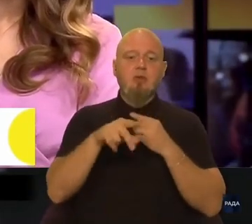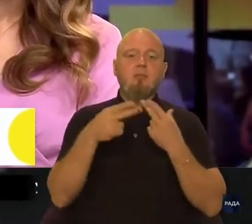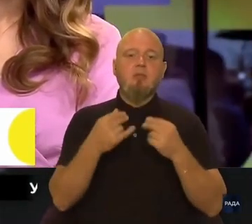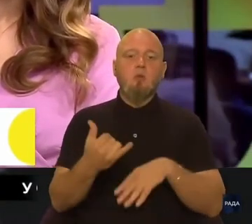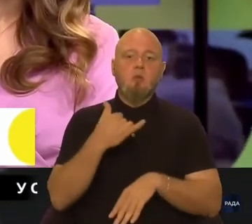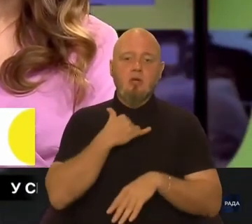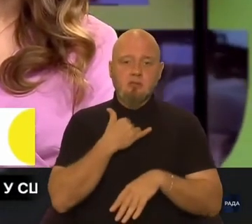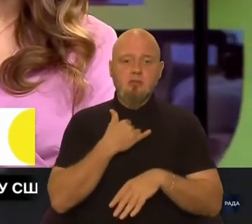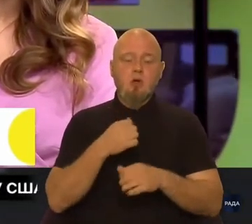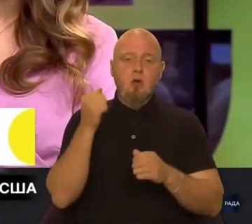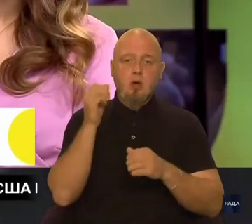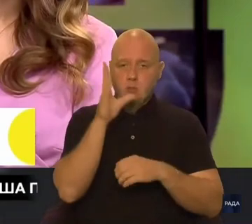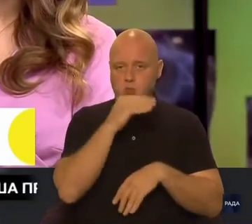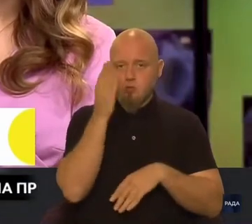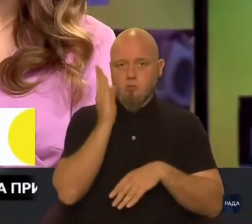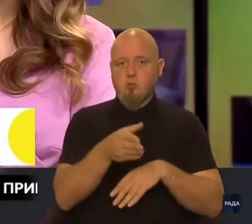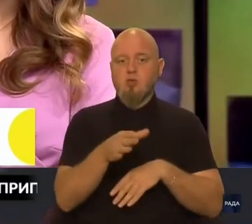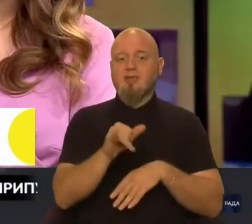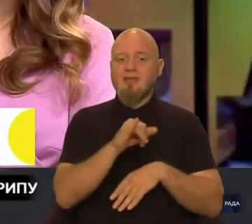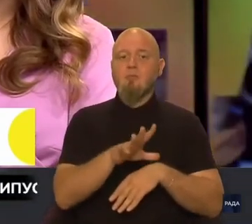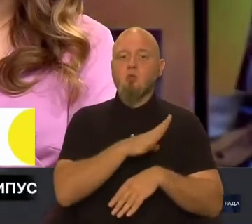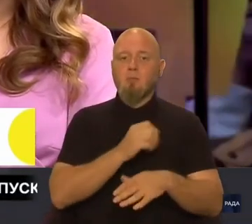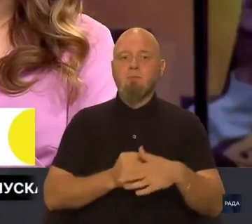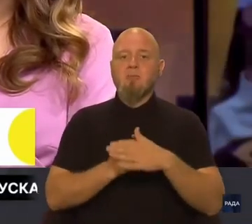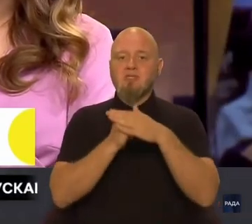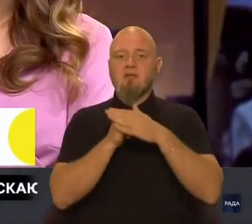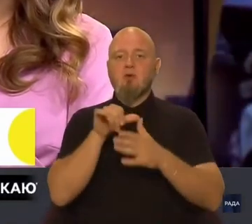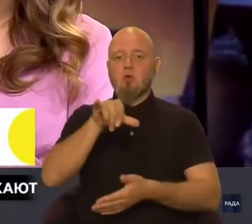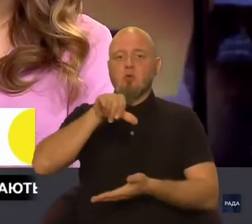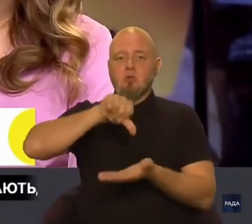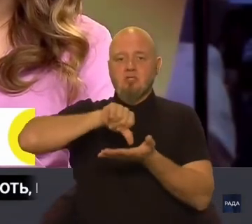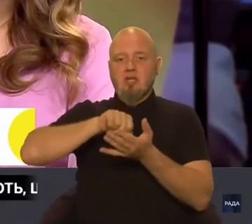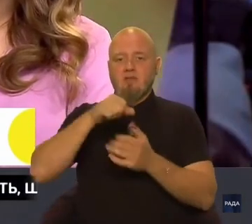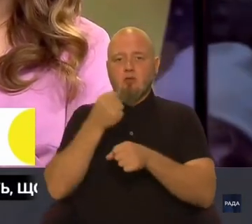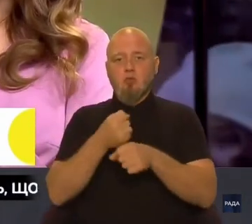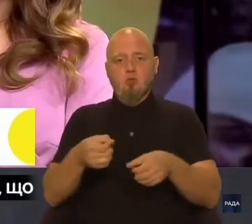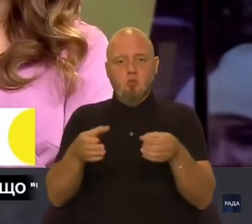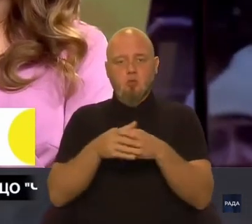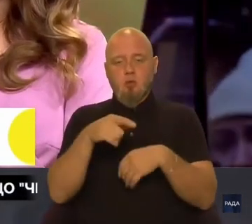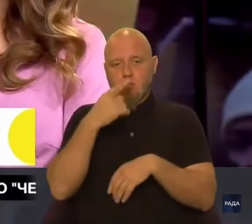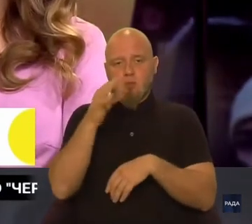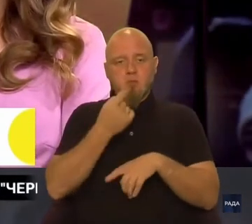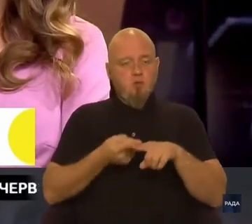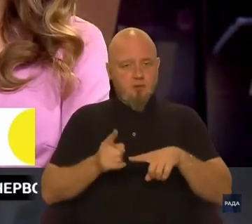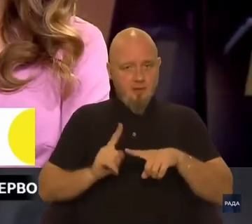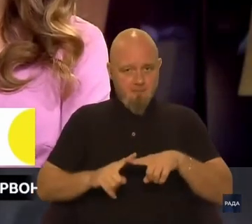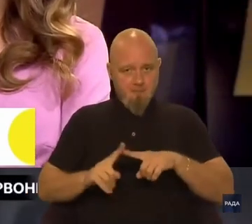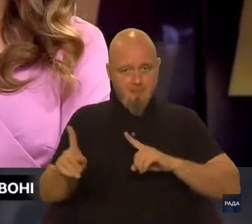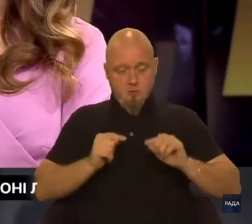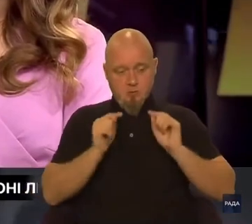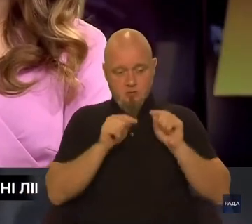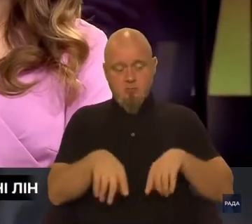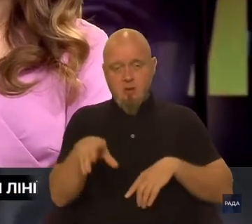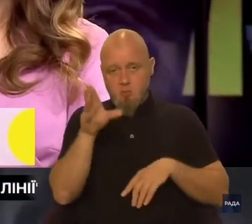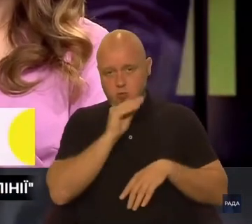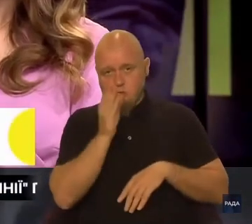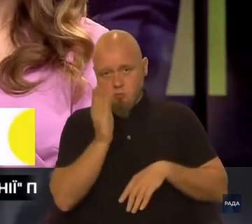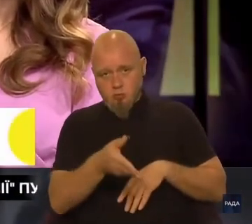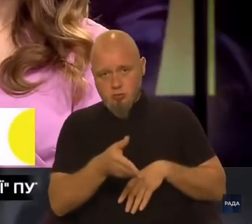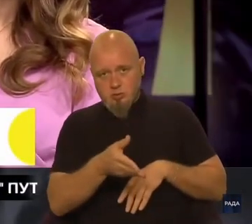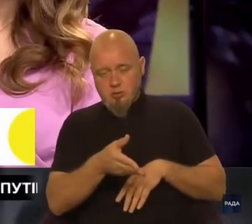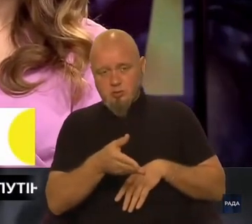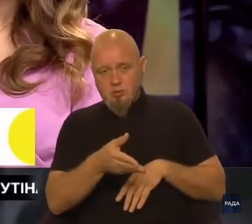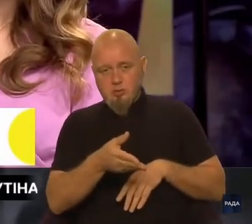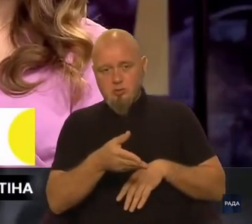нас можуть бути і були підстави у членів робочої групи говорити про те, що там можуть бути